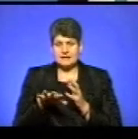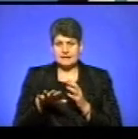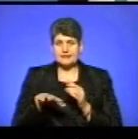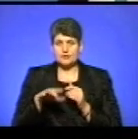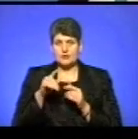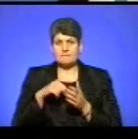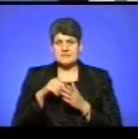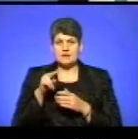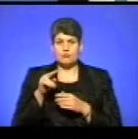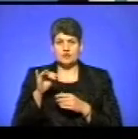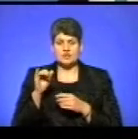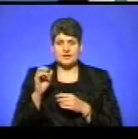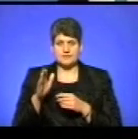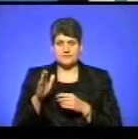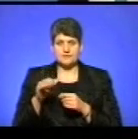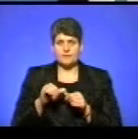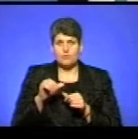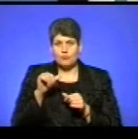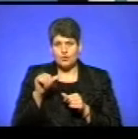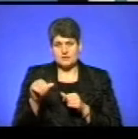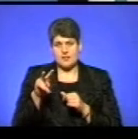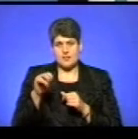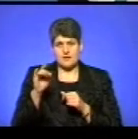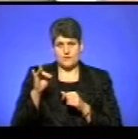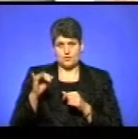території міста Почаїва, за мурами лаври.